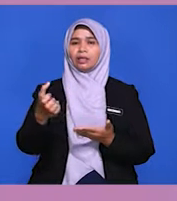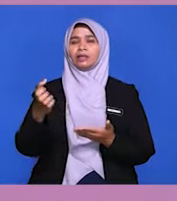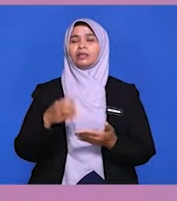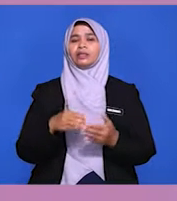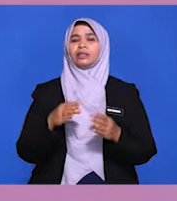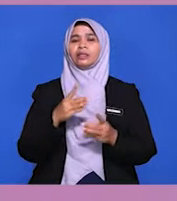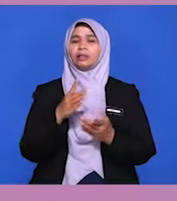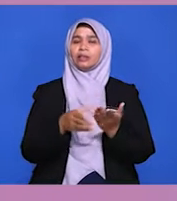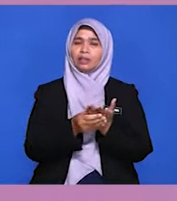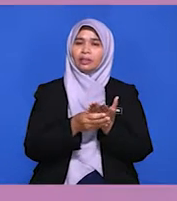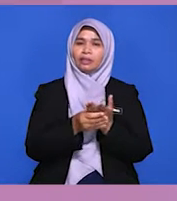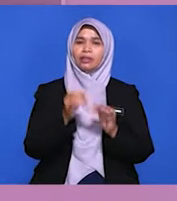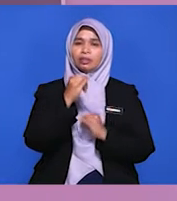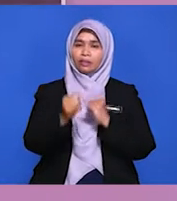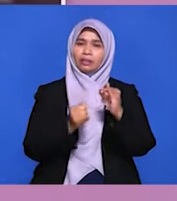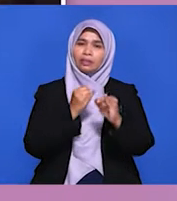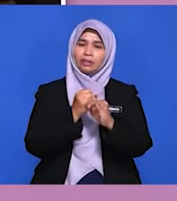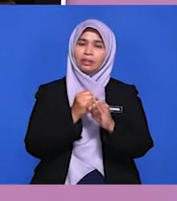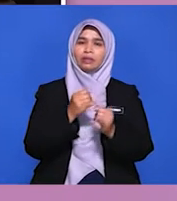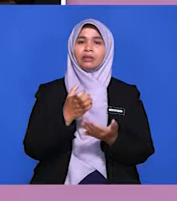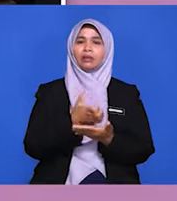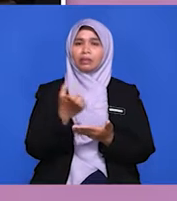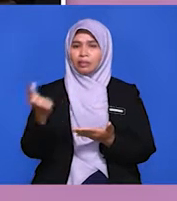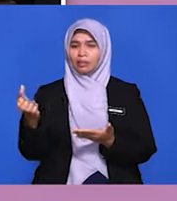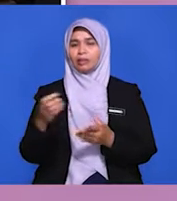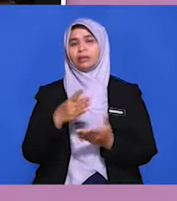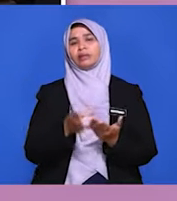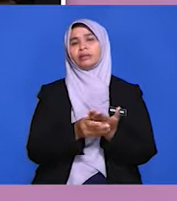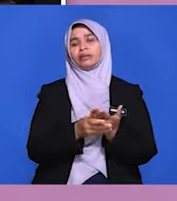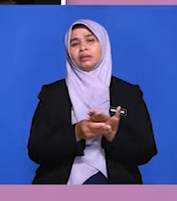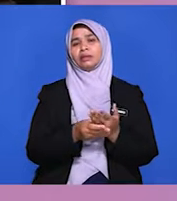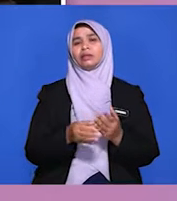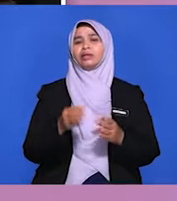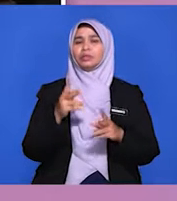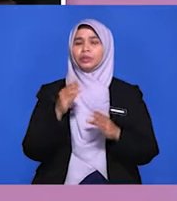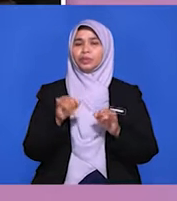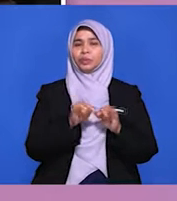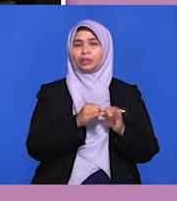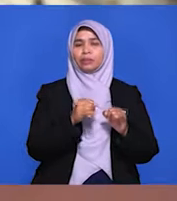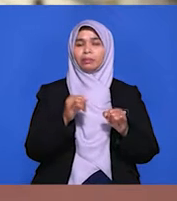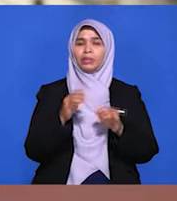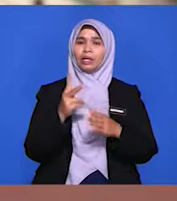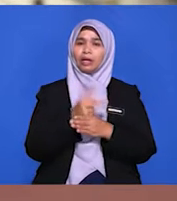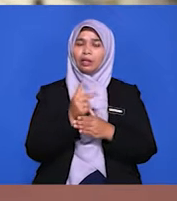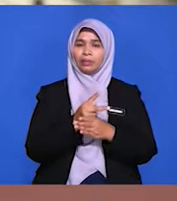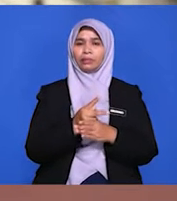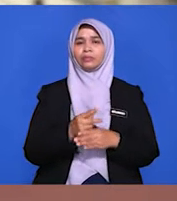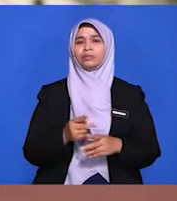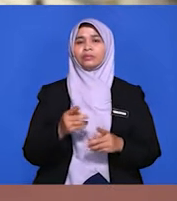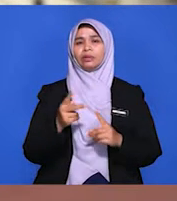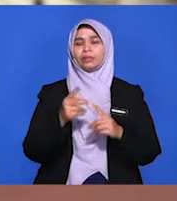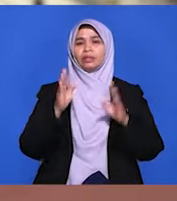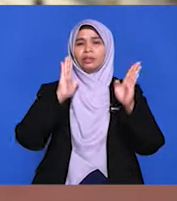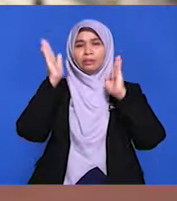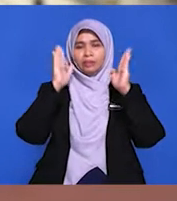pengedaran dadah antarabangsa. Pengedaran dadah ke Malaysia juga merupakan cabaran terhadap keselamatan negara. Sindiket pengedaran